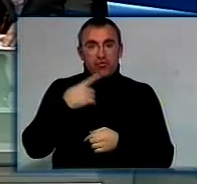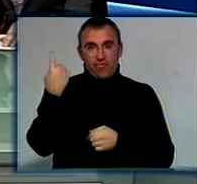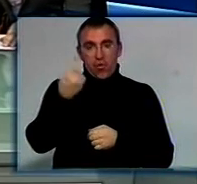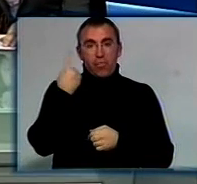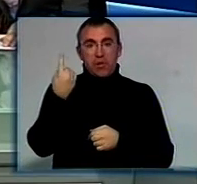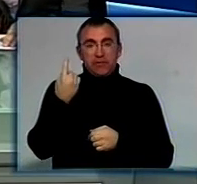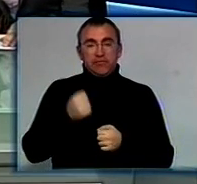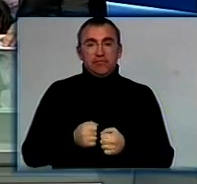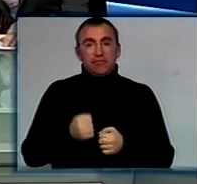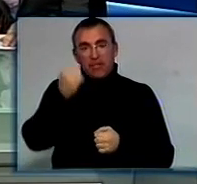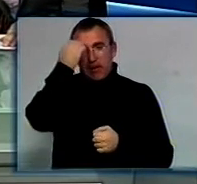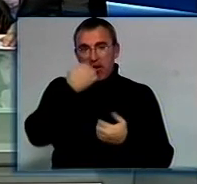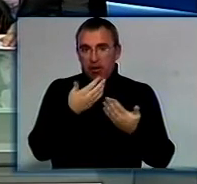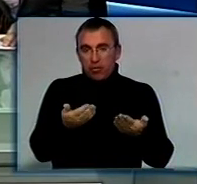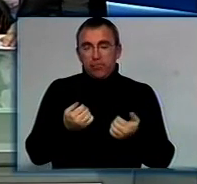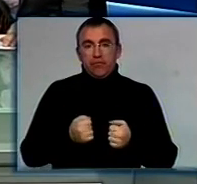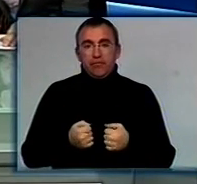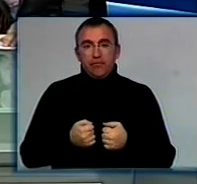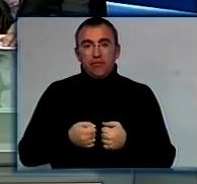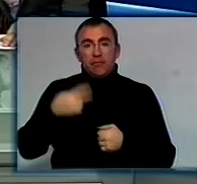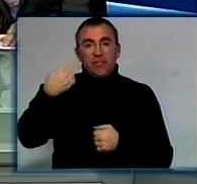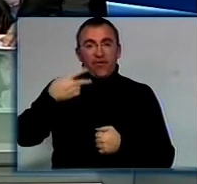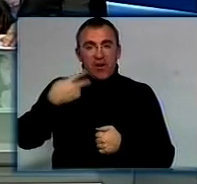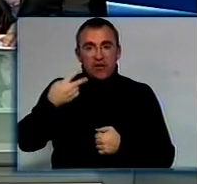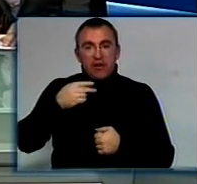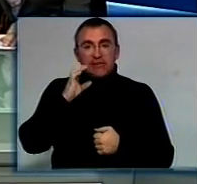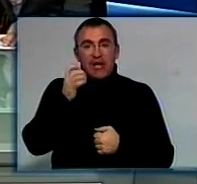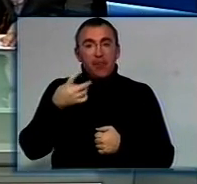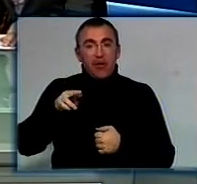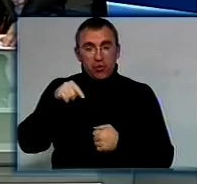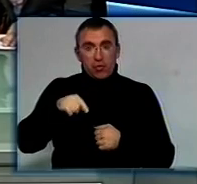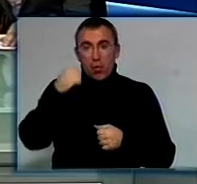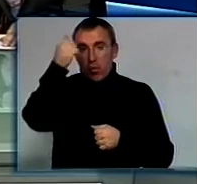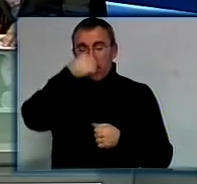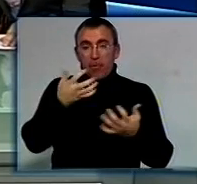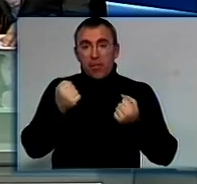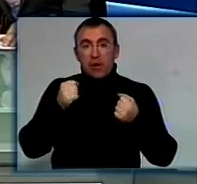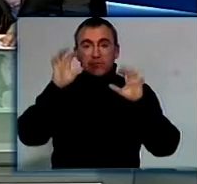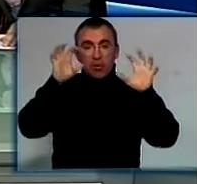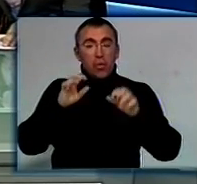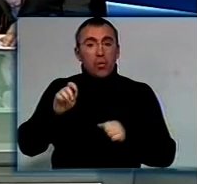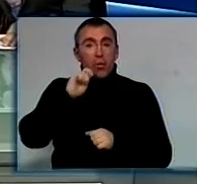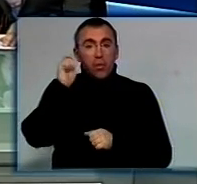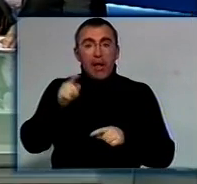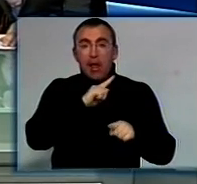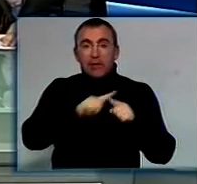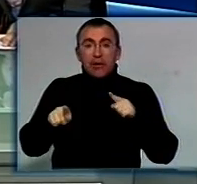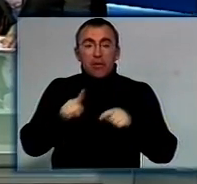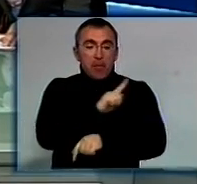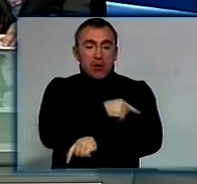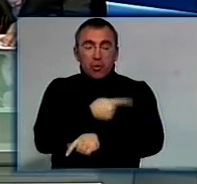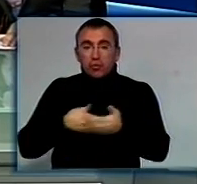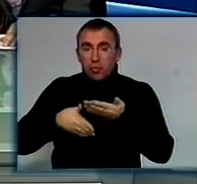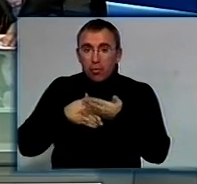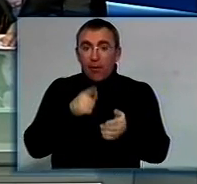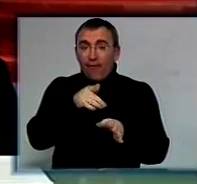Дякую. 20 серпня цього року прийнято закон України про екстрену медичну допомогу, і на